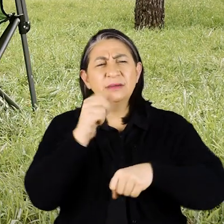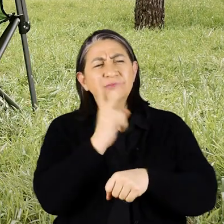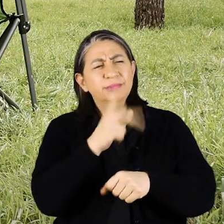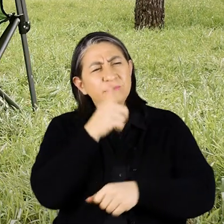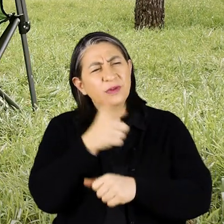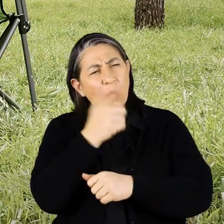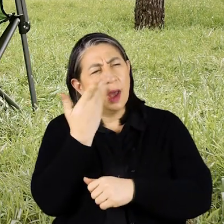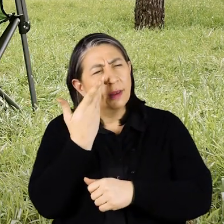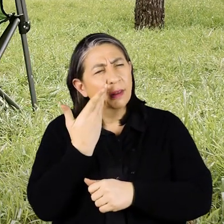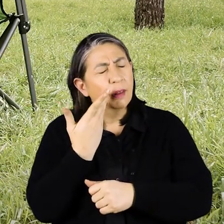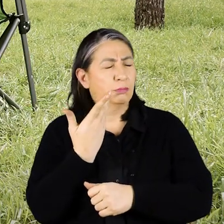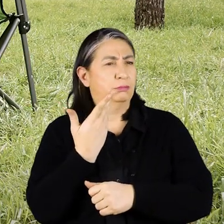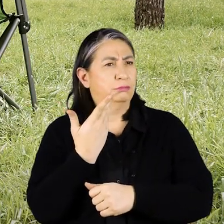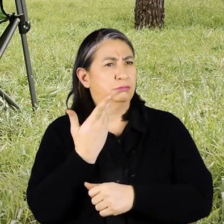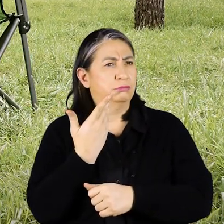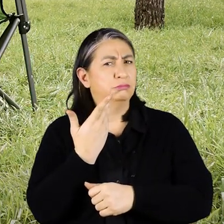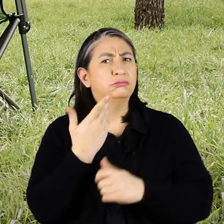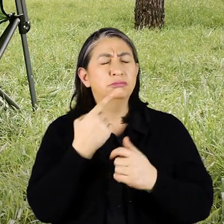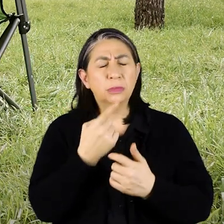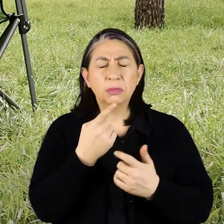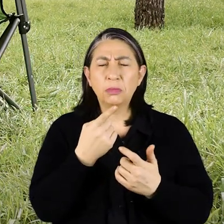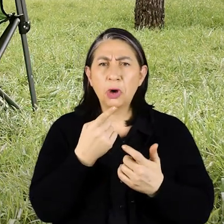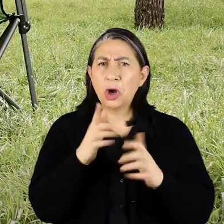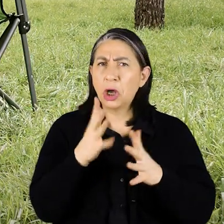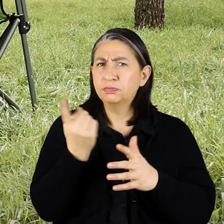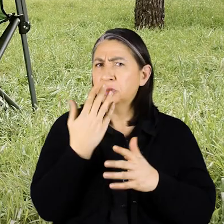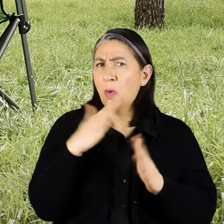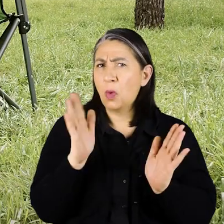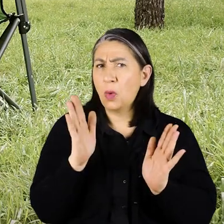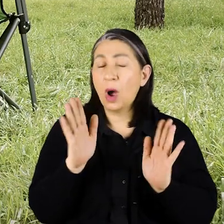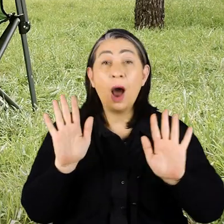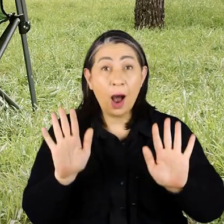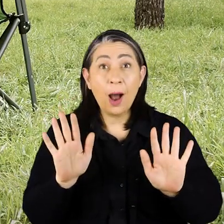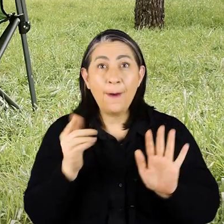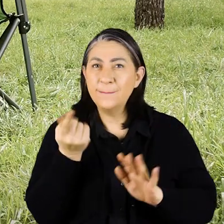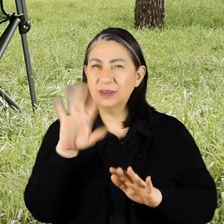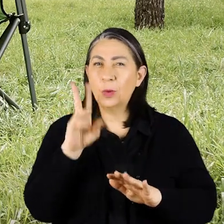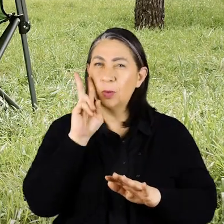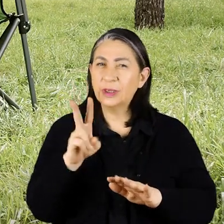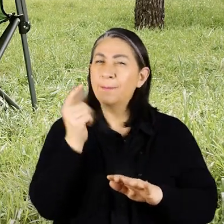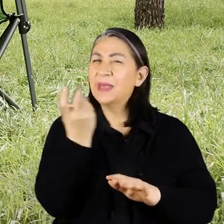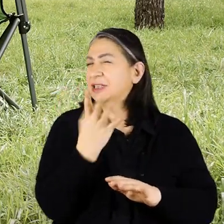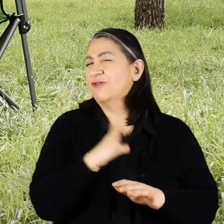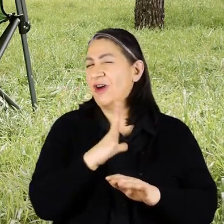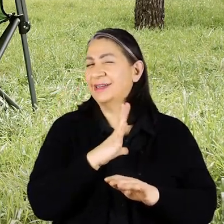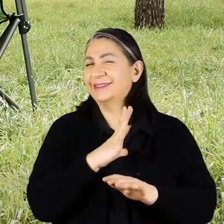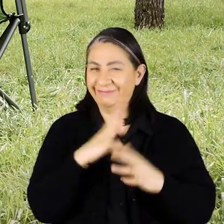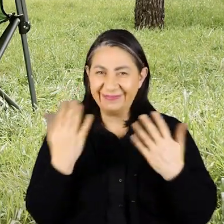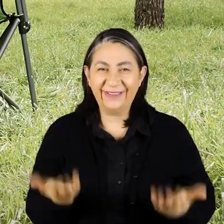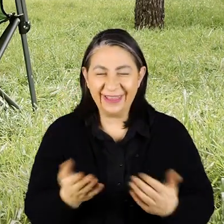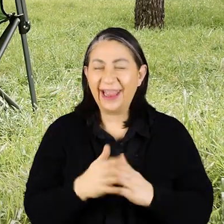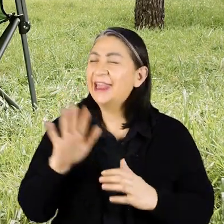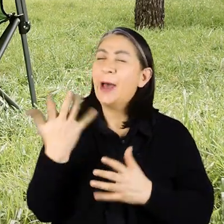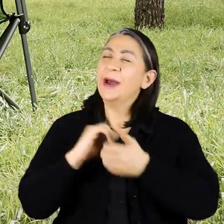gördüğümde onu Videolarını izlerken dedim Garip bir şey yok Ama biraz sonra göreceksiniz birkaç şey var Evet